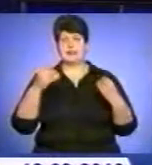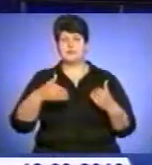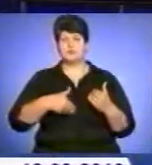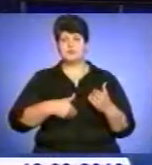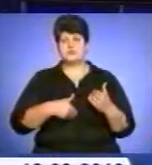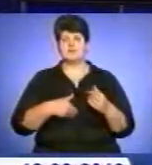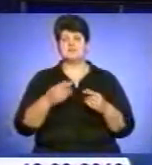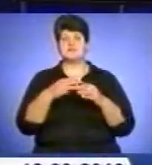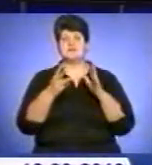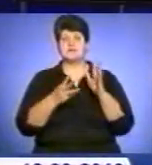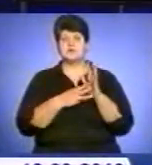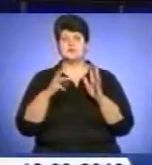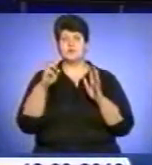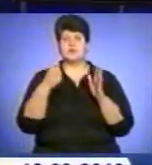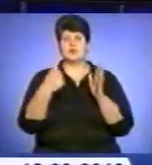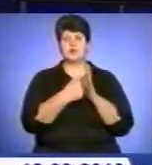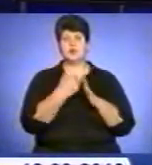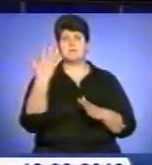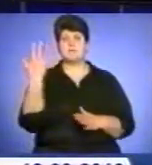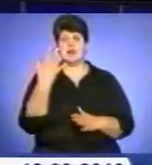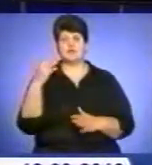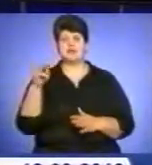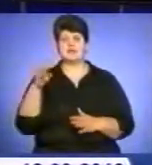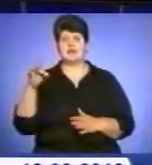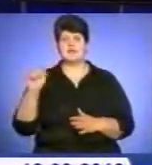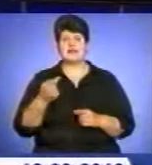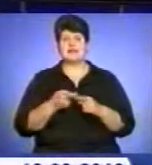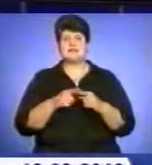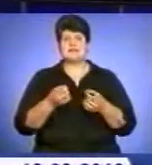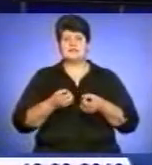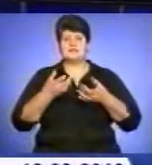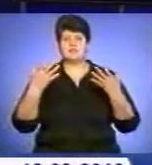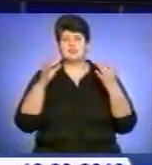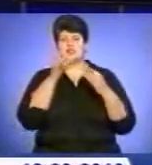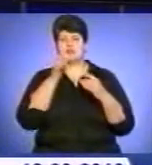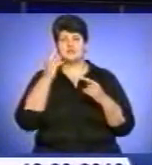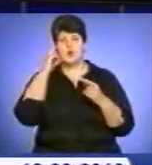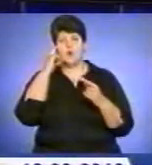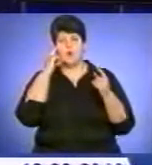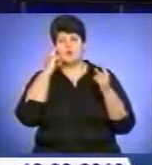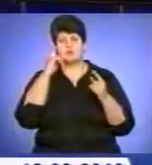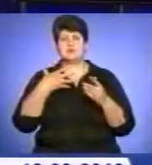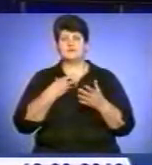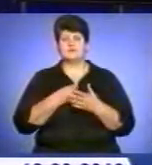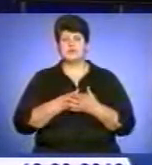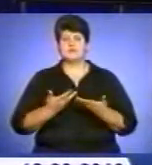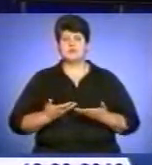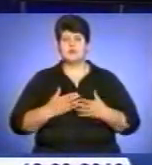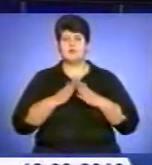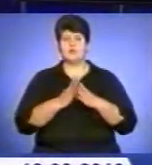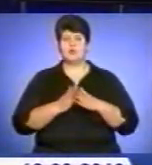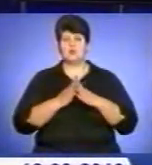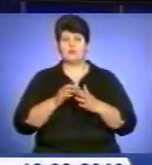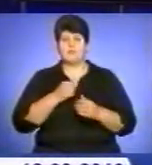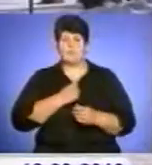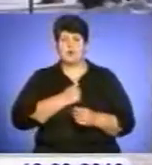триватиме з 18 березня по 5 травня. Це найсвітліший час для роздумів над своїм життям, молитов і покаяння.